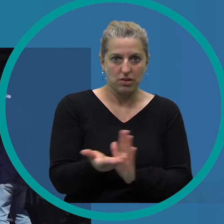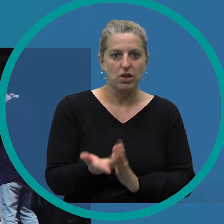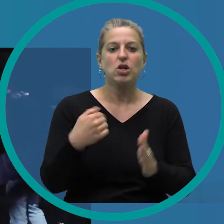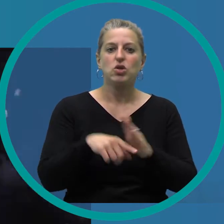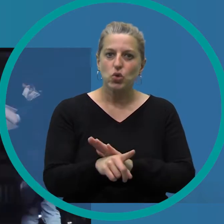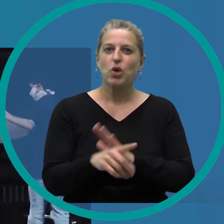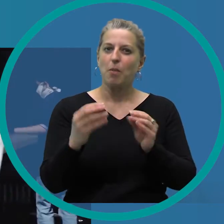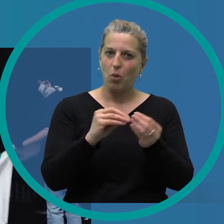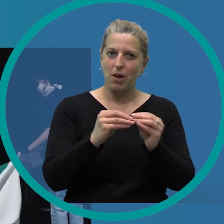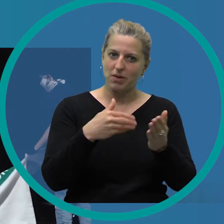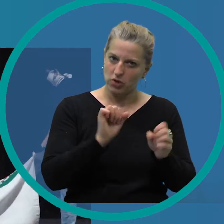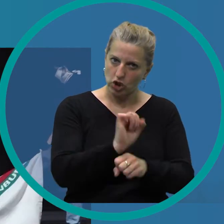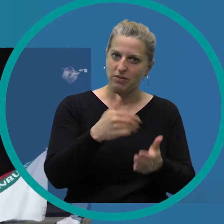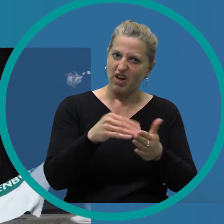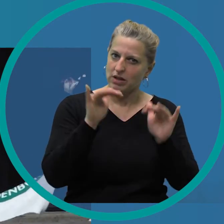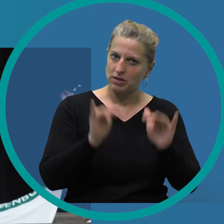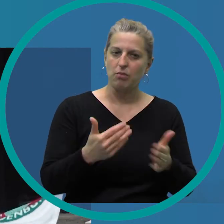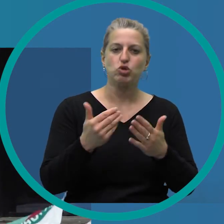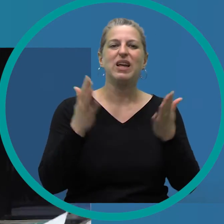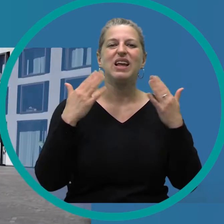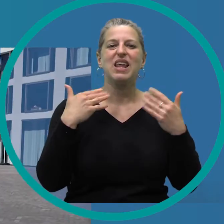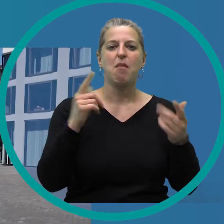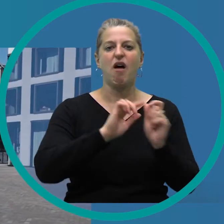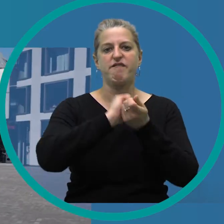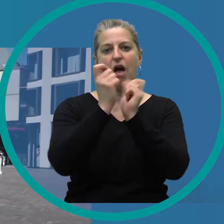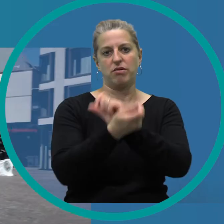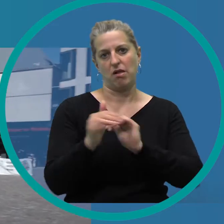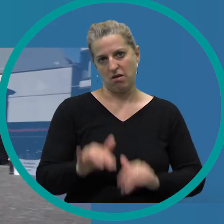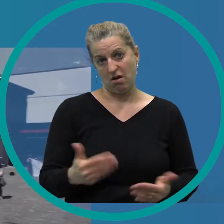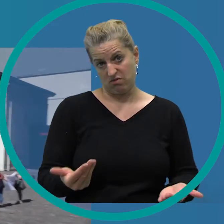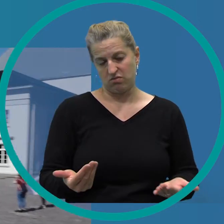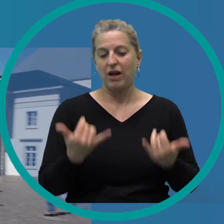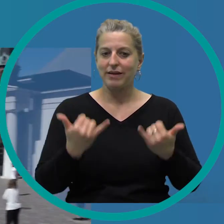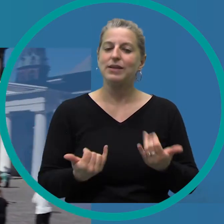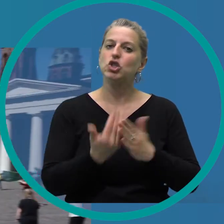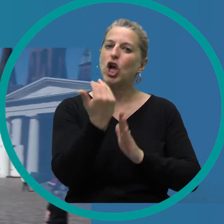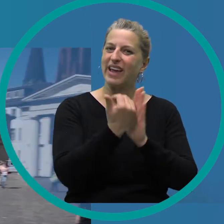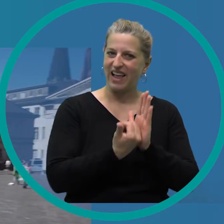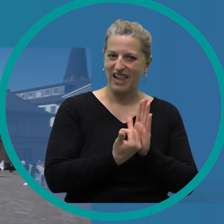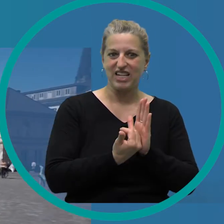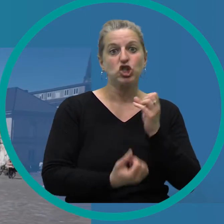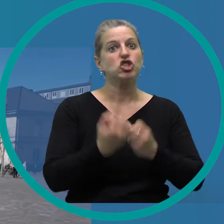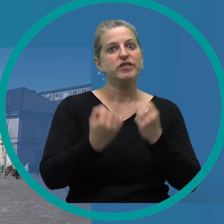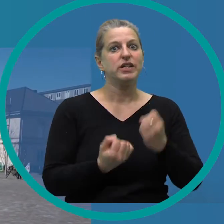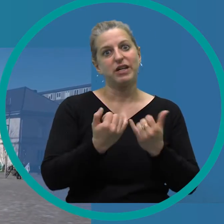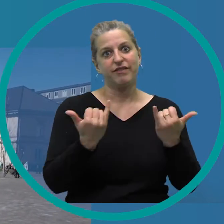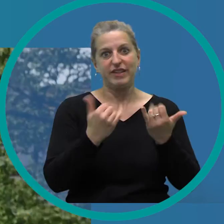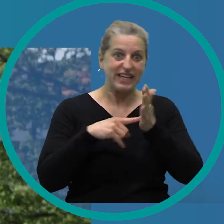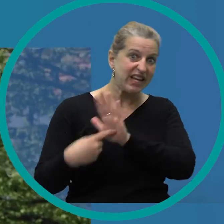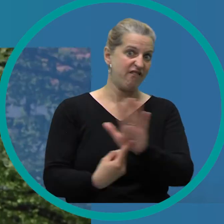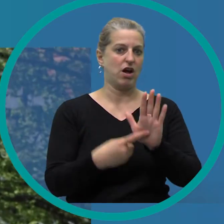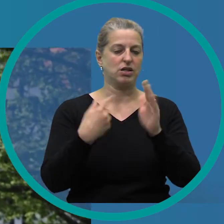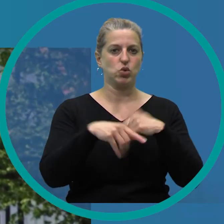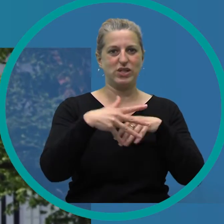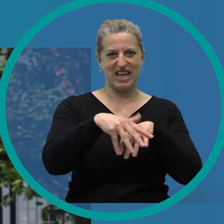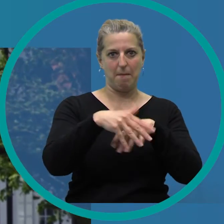die sich durch die Pandemie nicht aufhalten lassen. So auch der Klimawandel. Nun ist es durch die bestehenden Regelungen allerdings deutlich schwieriger, auf diesen